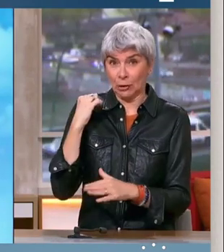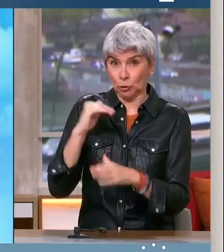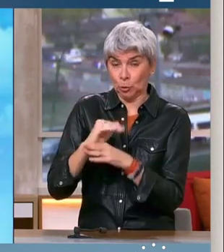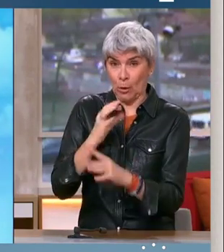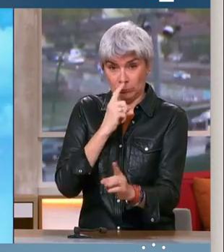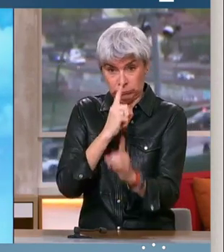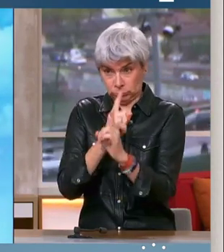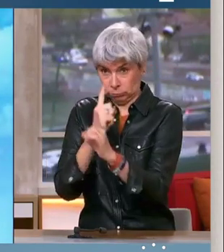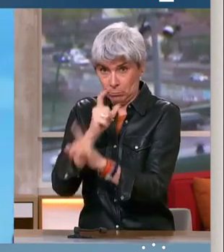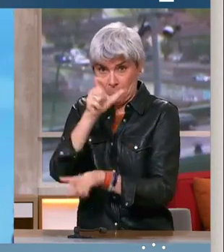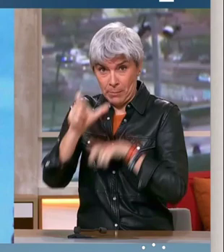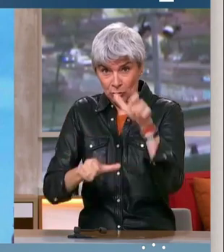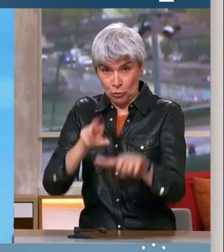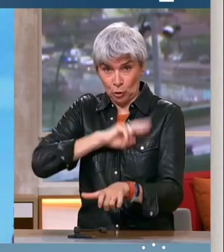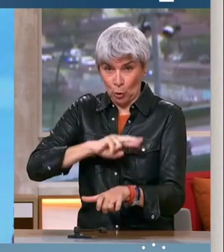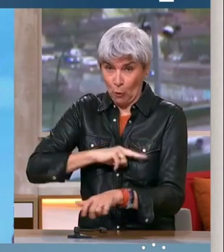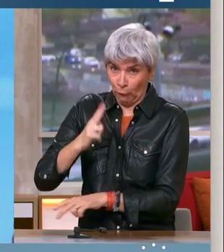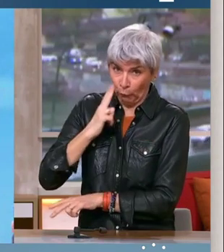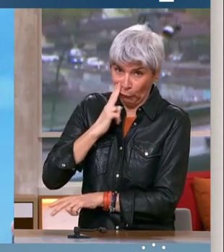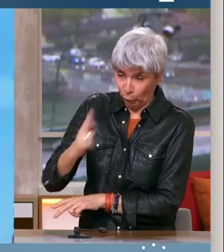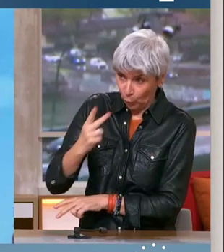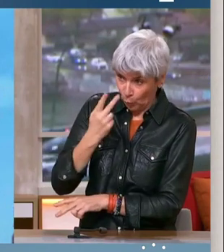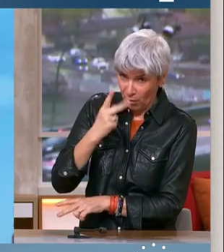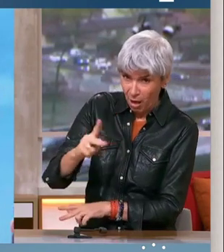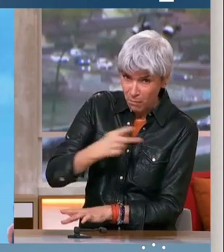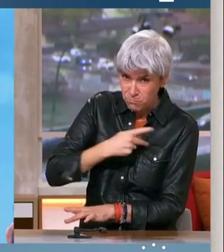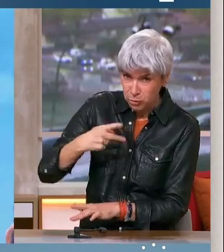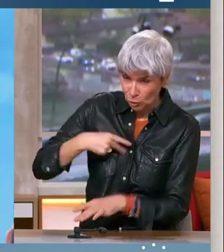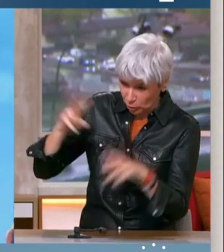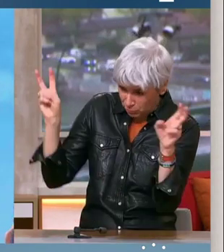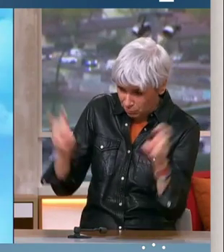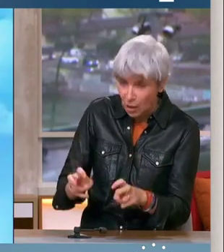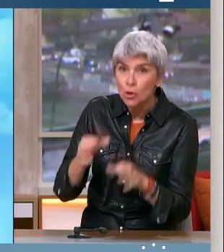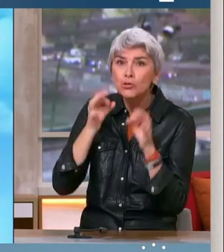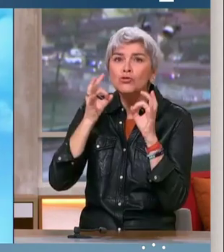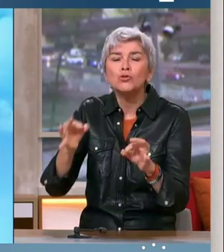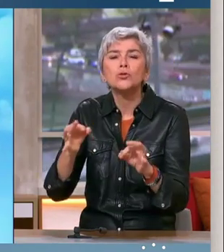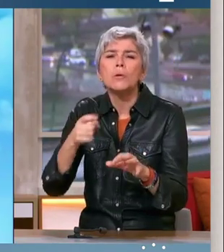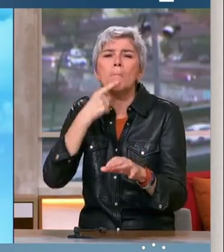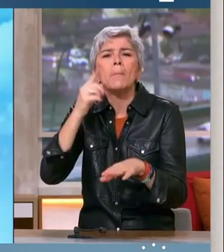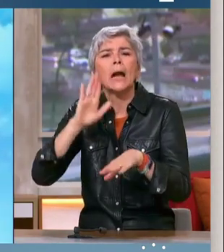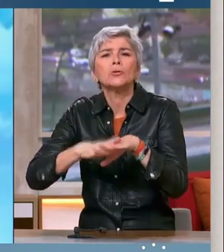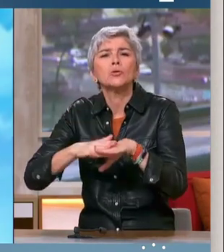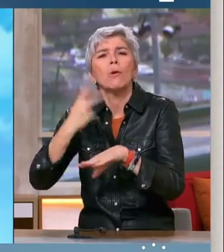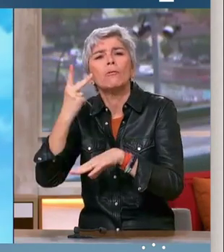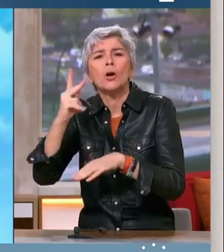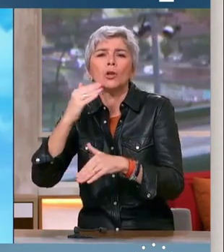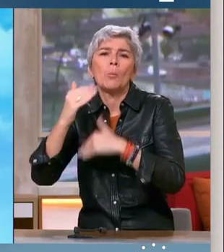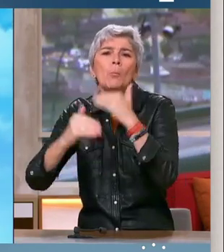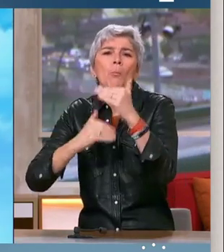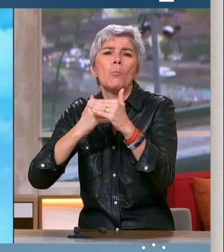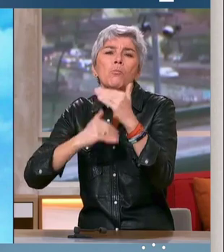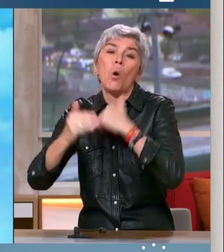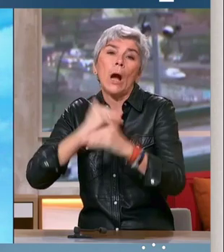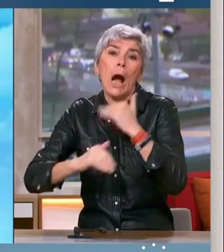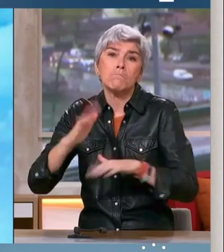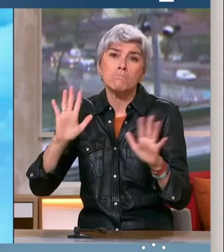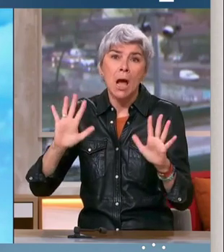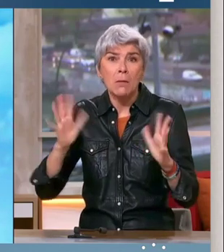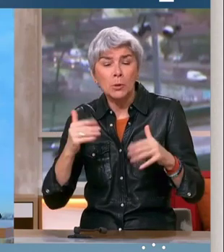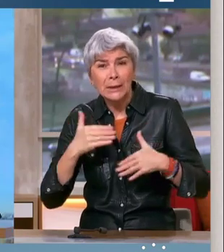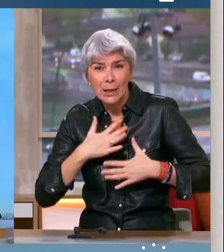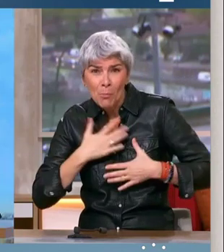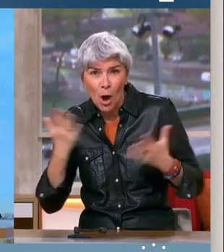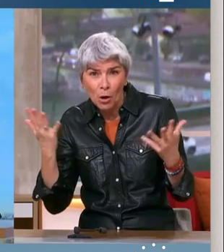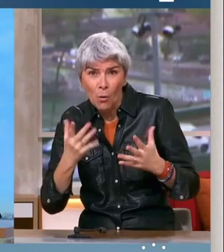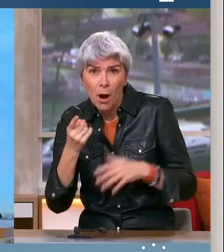des retraités qui ont vu leur pension baisser. On va parler de votre programme dans un instant, Fabien Roussel, mais est-ce que vous craignez quand même